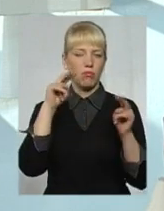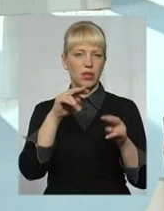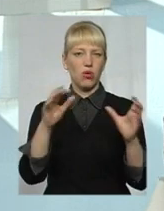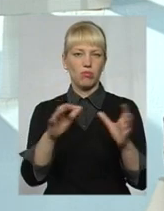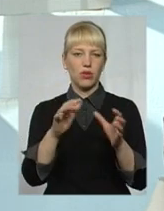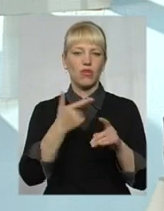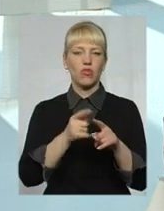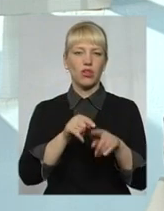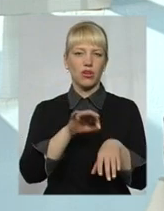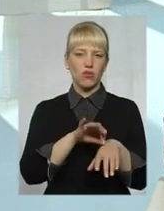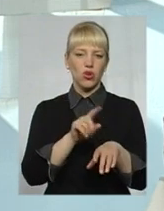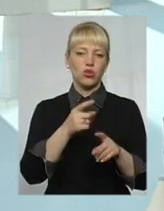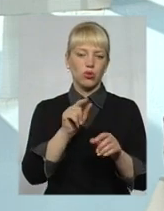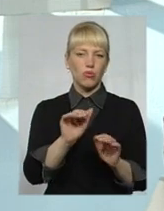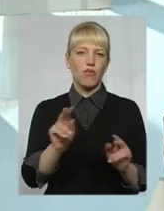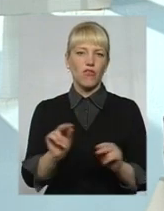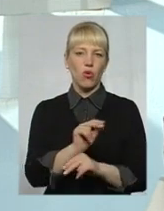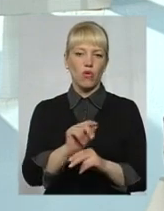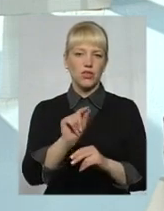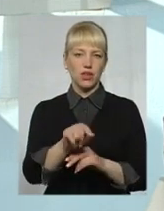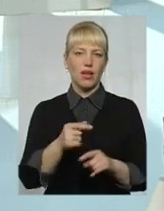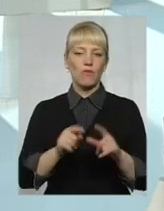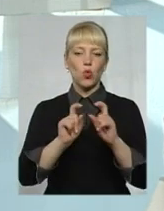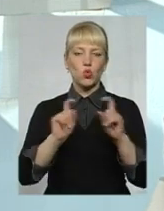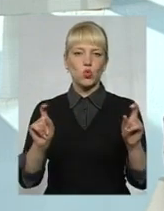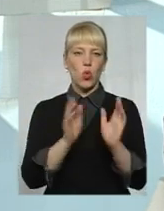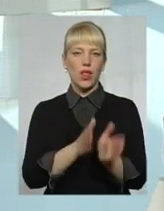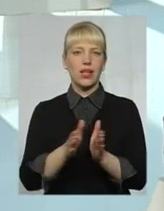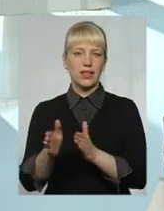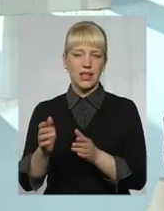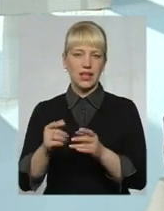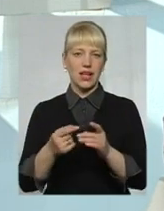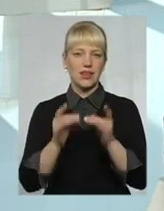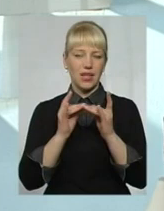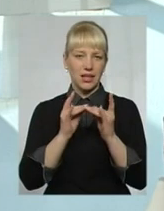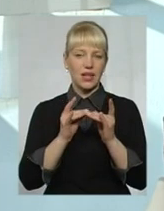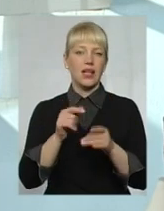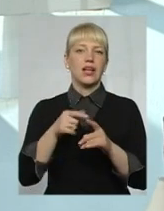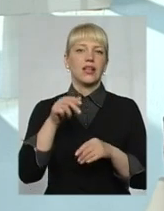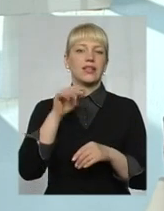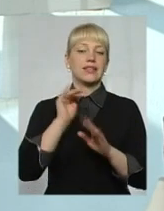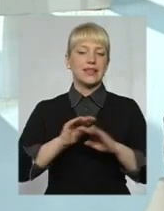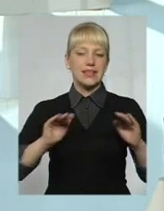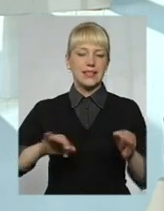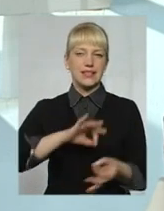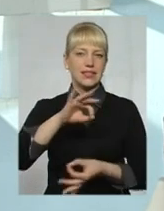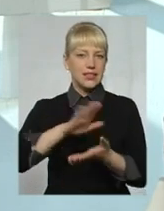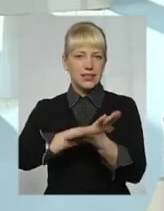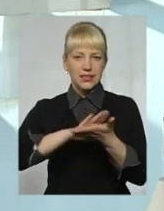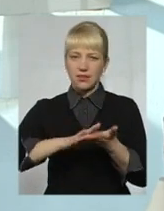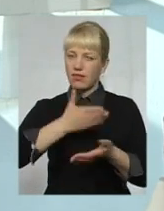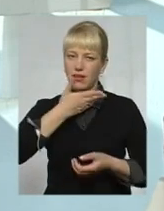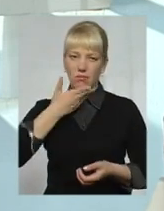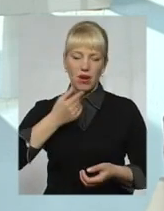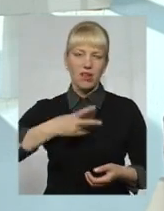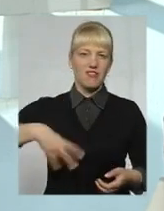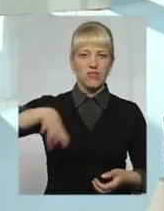хворі, тому вони там хворюються. Тобто в школах-інтернатах дітей сирід практично немає. Однак всі